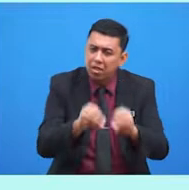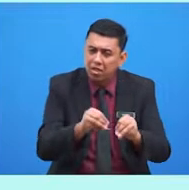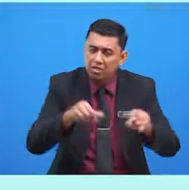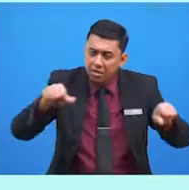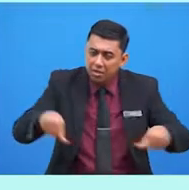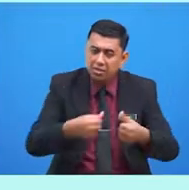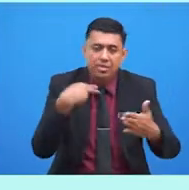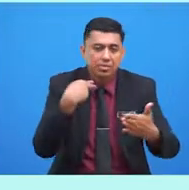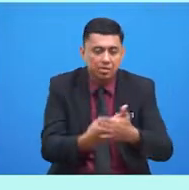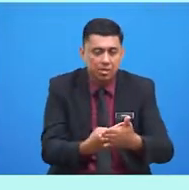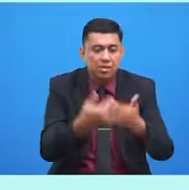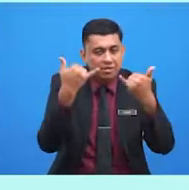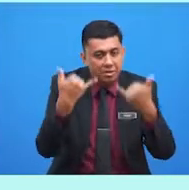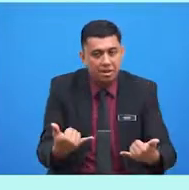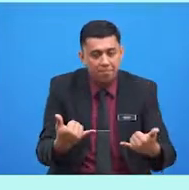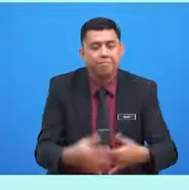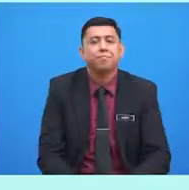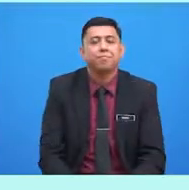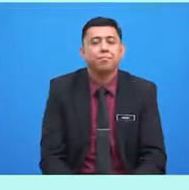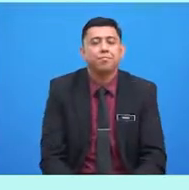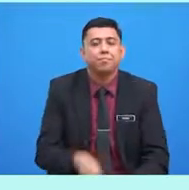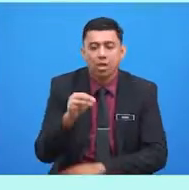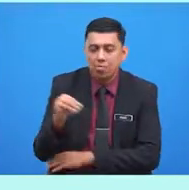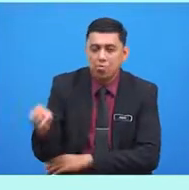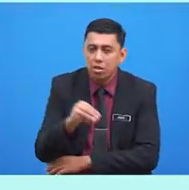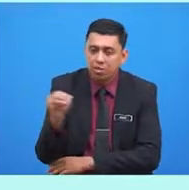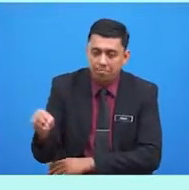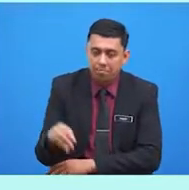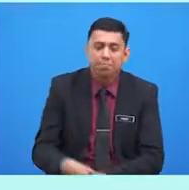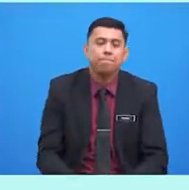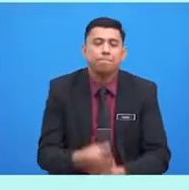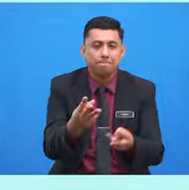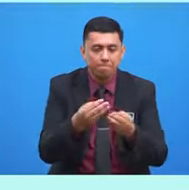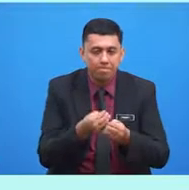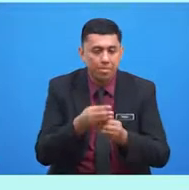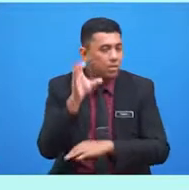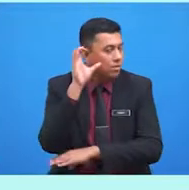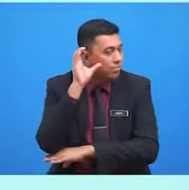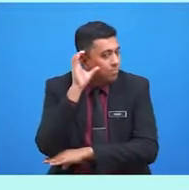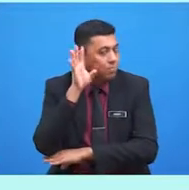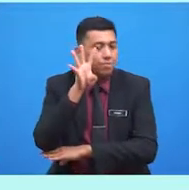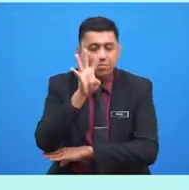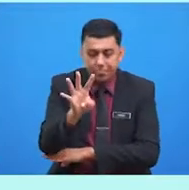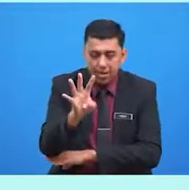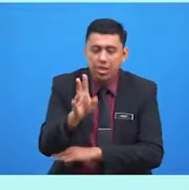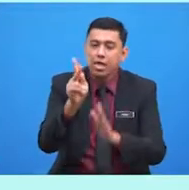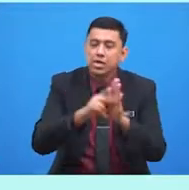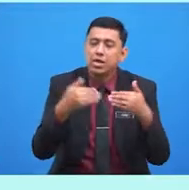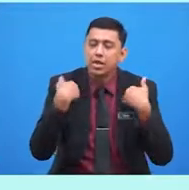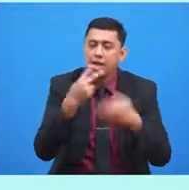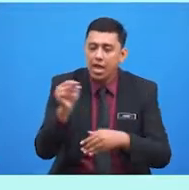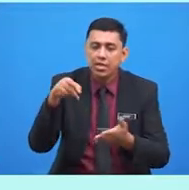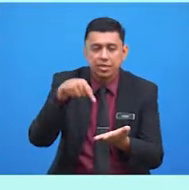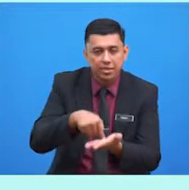sehingga sekarang. Murid-murid diminta mendengar empat situasi ini.